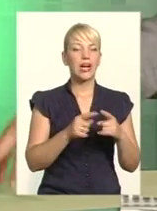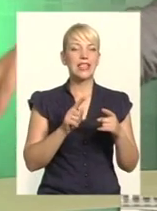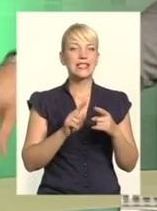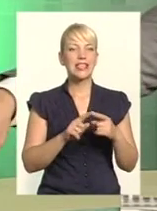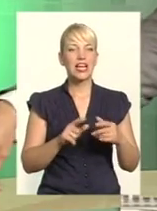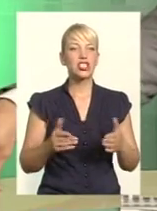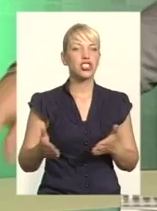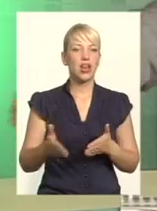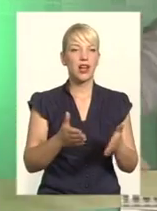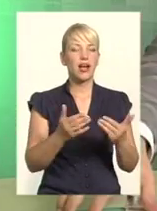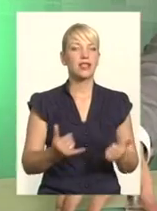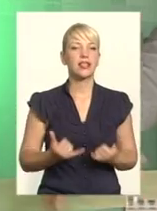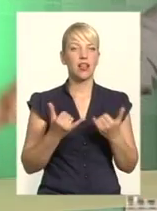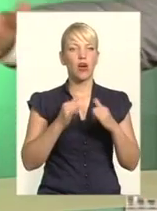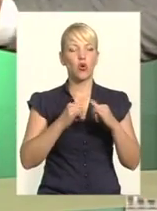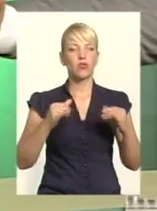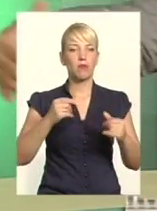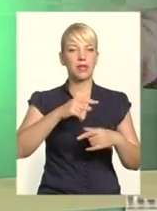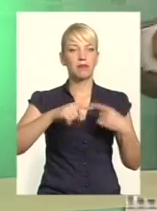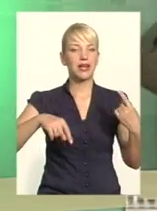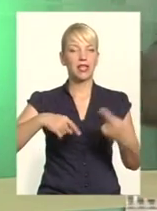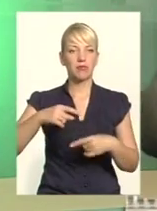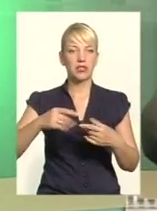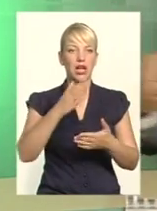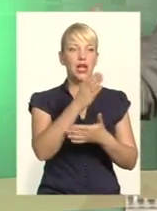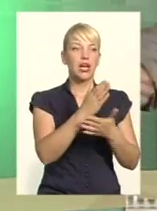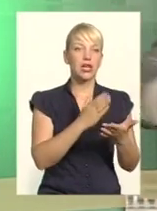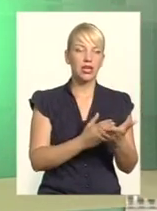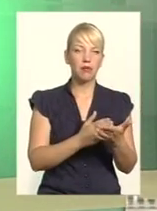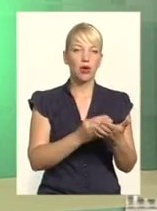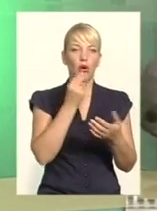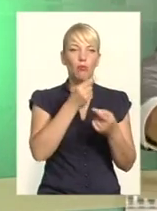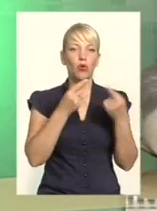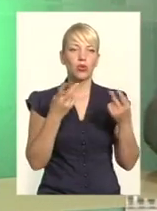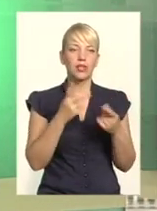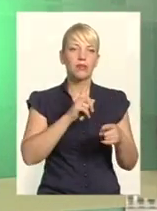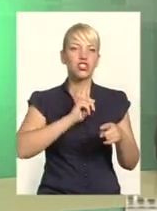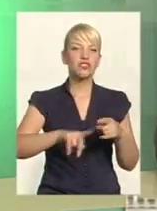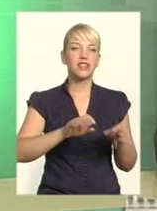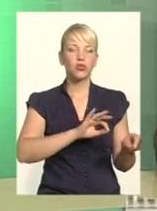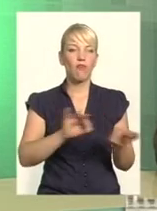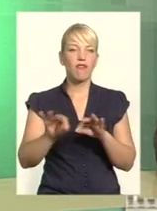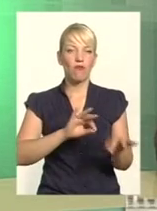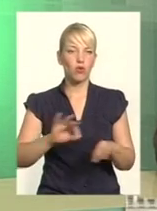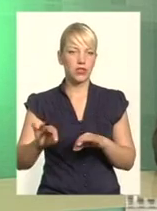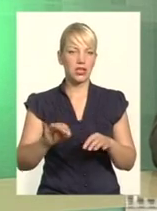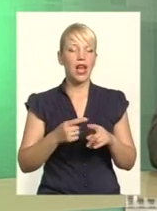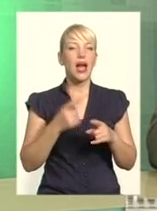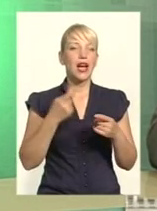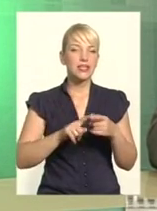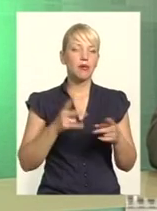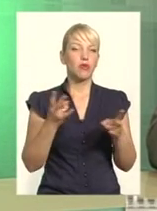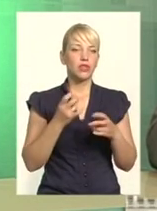Хліб, молочний продукт і інші вироби потрібно просто швидко, а особливо продукти, швидко вивезти. А це можливо зробити тільки по якісним дорогам. Ніякий